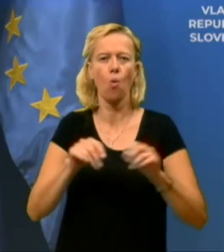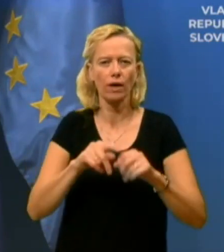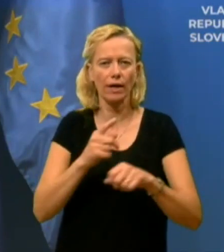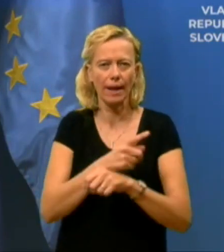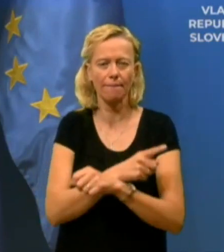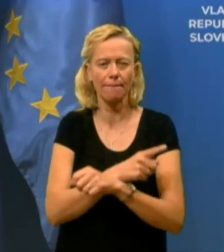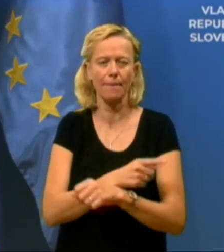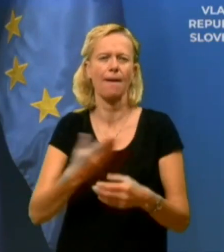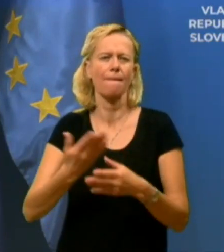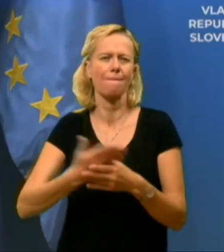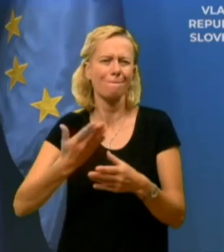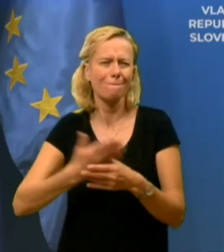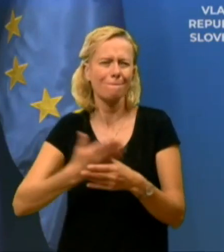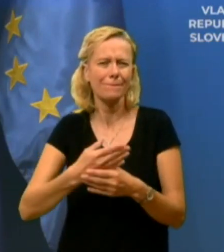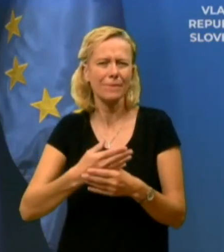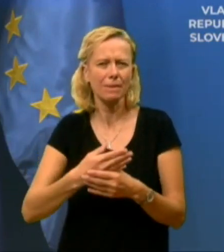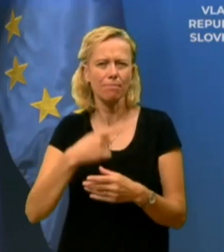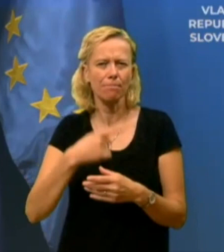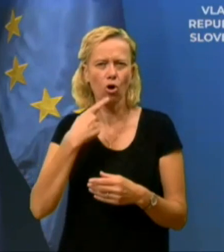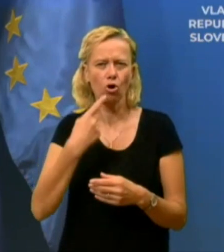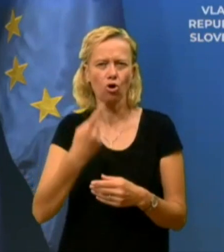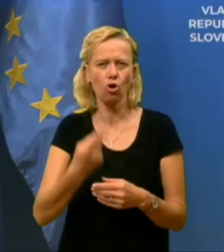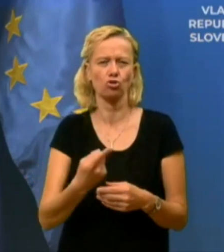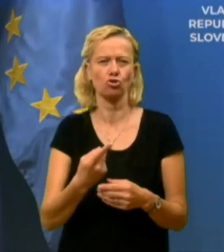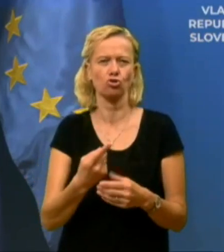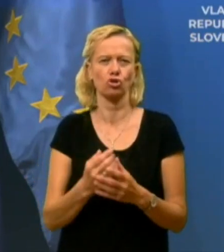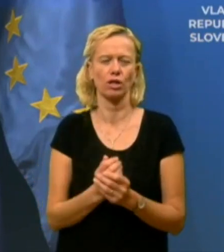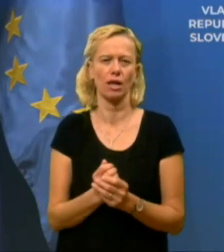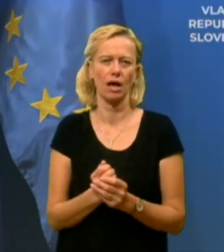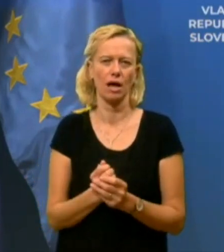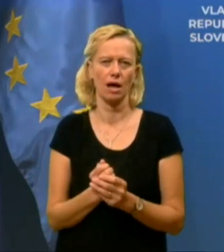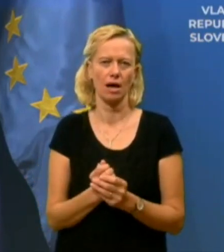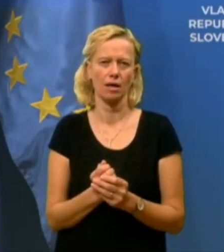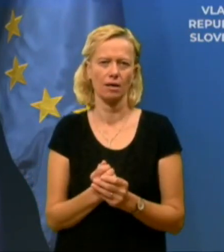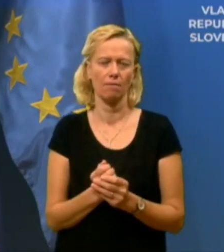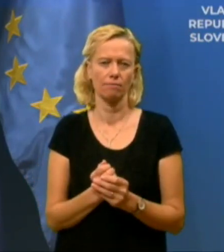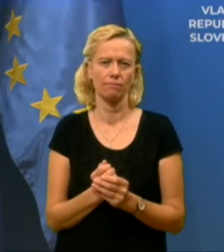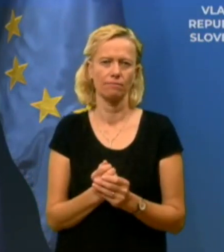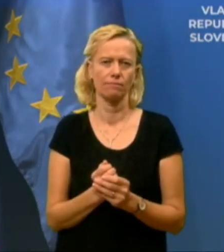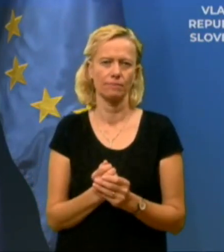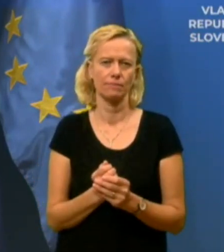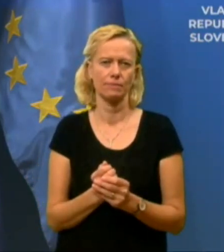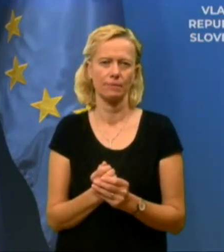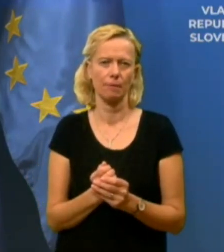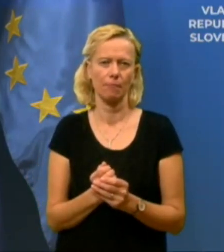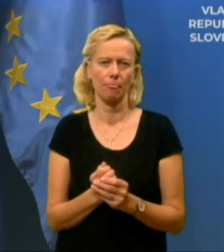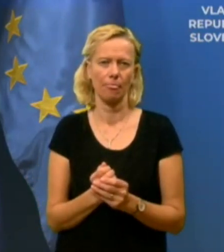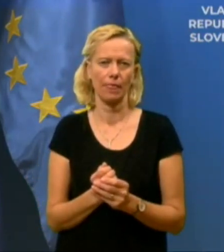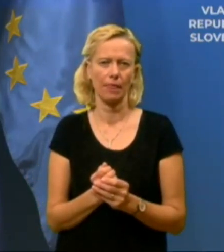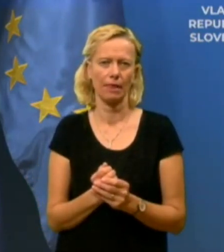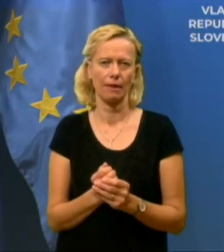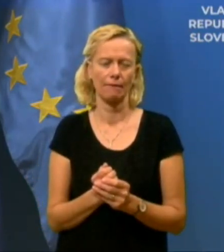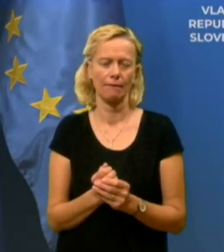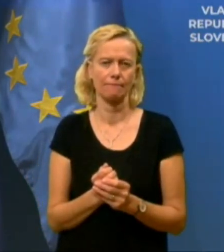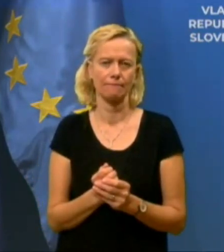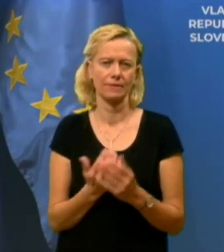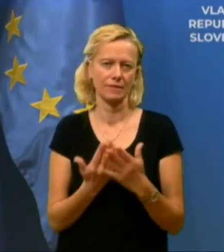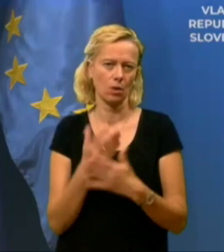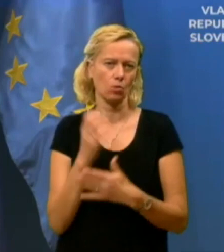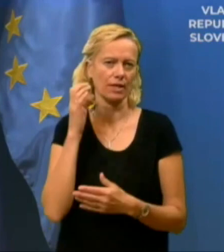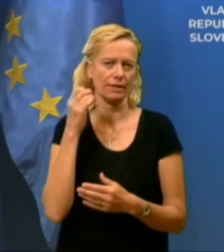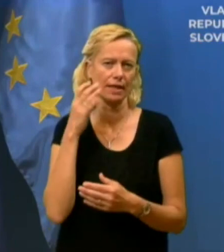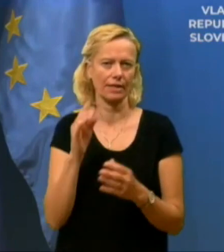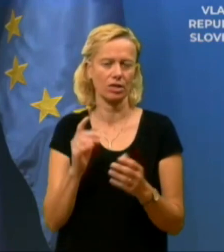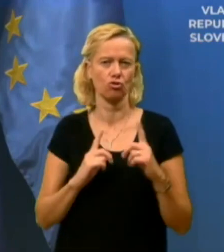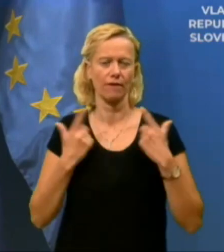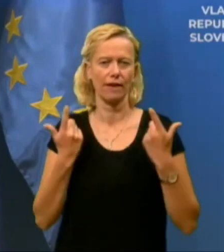nova vedenja, ki jih moramo priuzeti na vsakdanjem življenju. Starostna